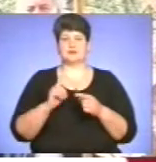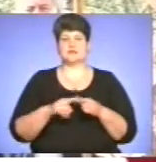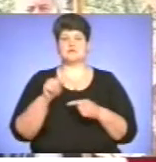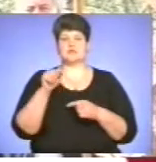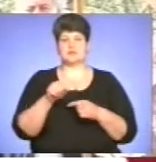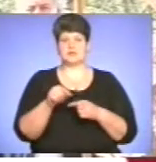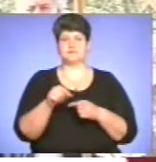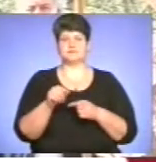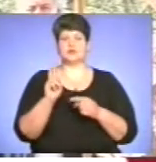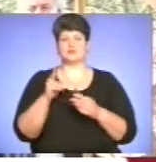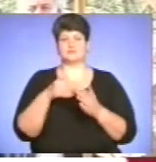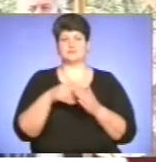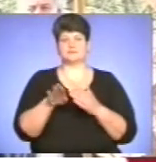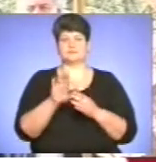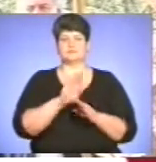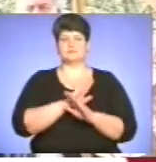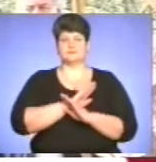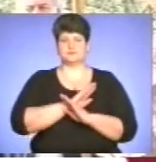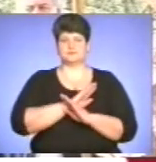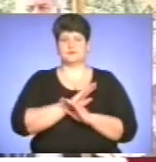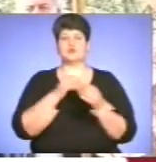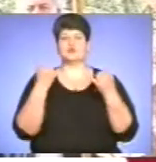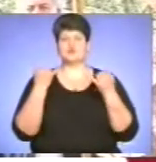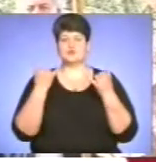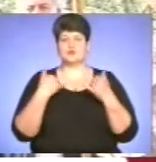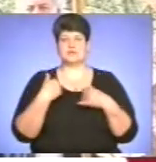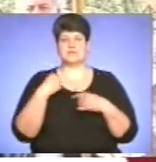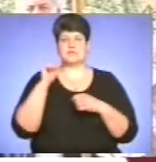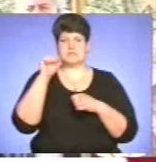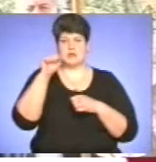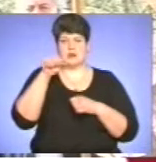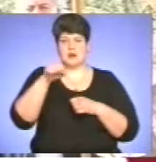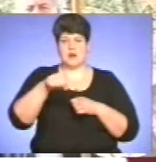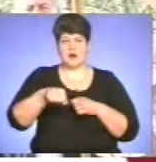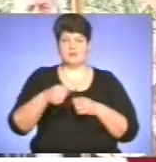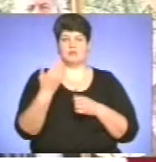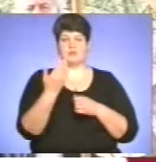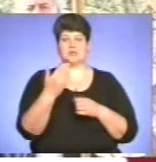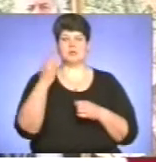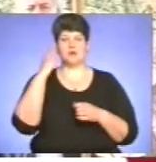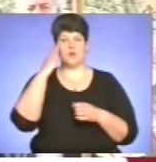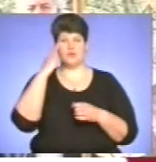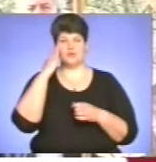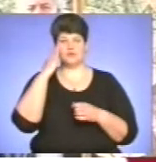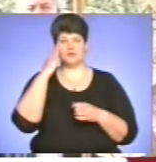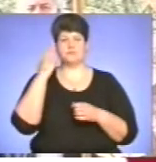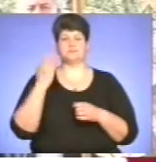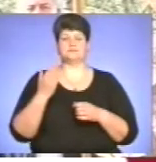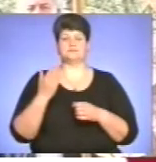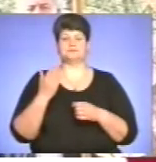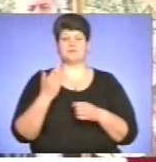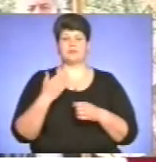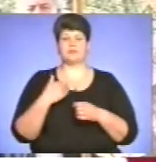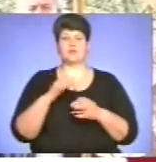пішли життя. І сьогодні ми схиляємо перед ними голову, голову. Ми